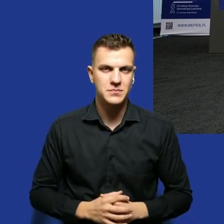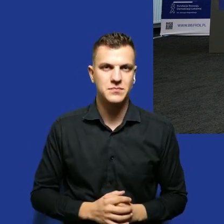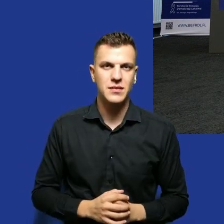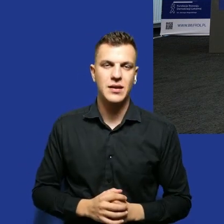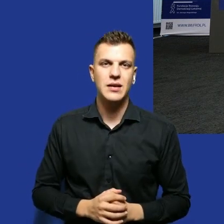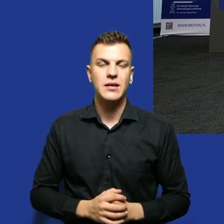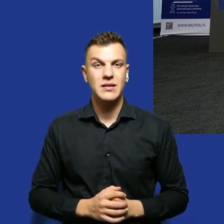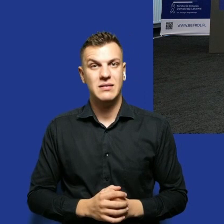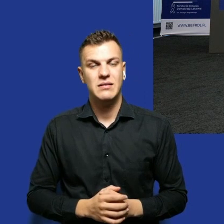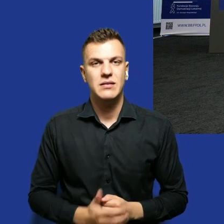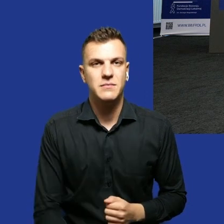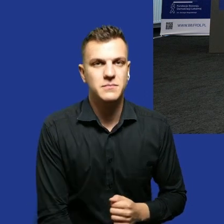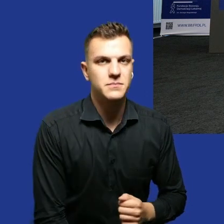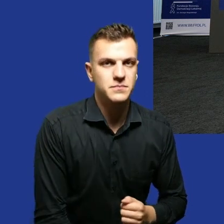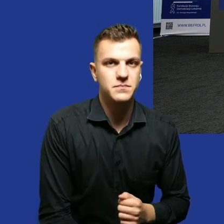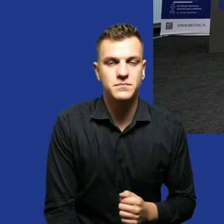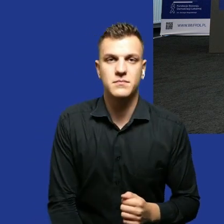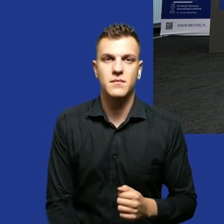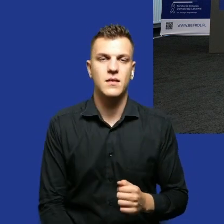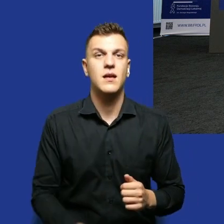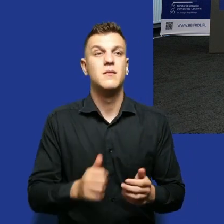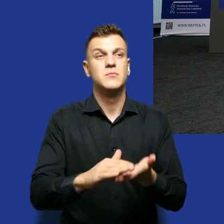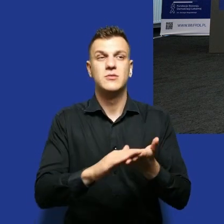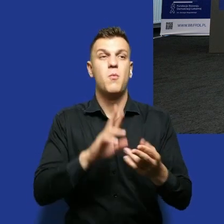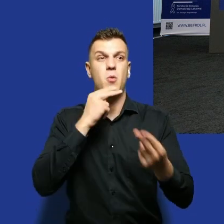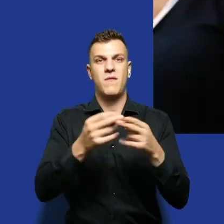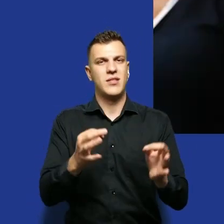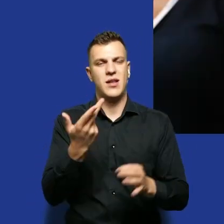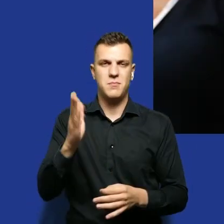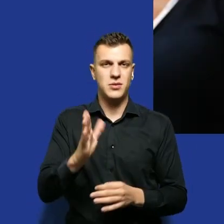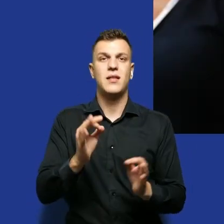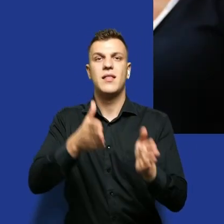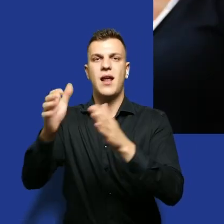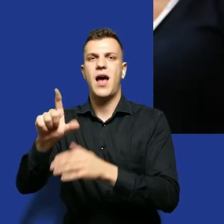przepraszam że pewnie nie odpowiemy w tym panelu i Alino tobie głos